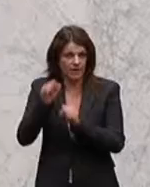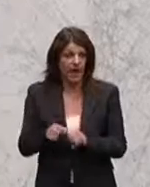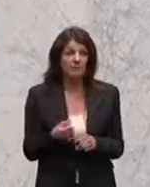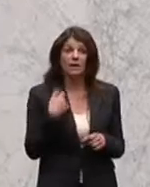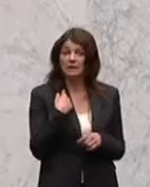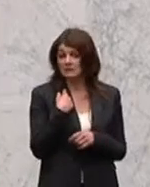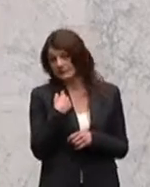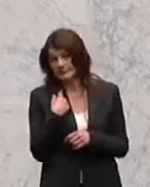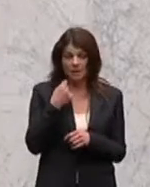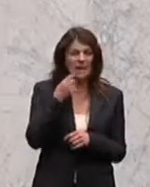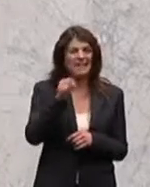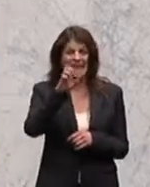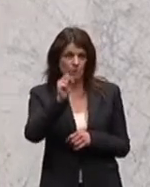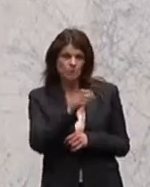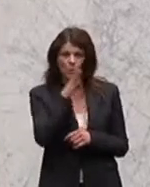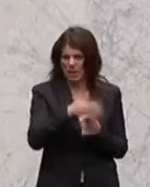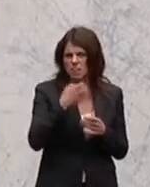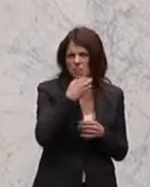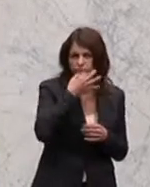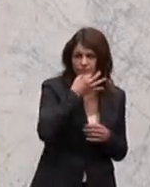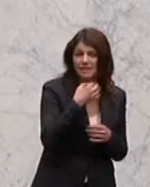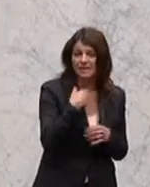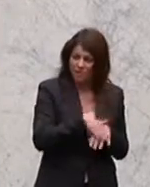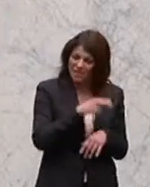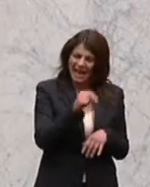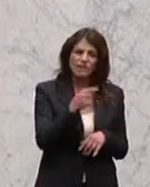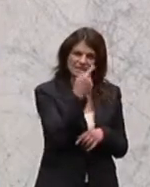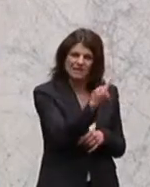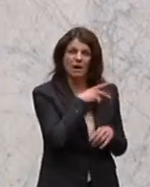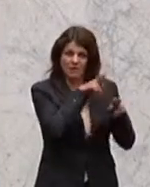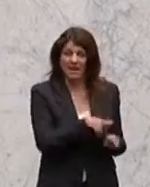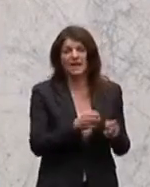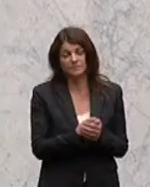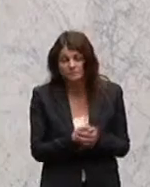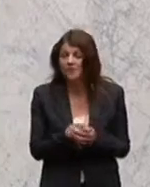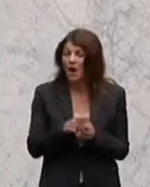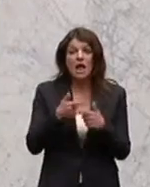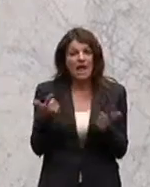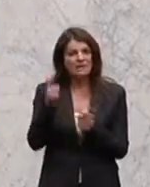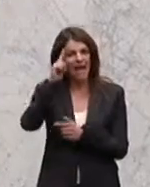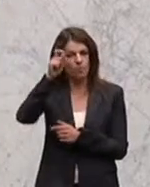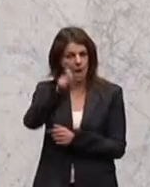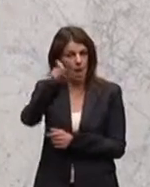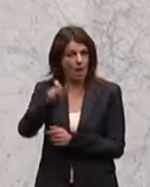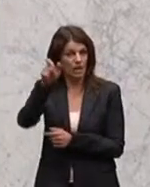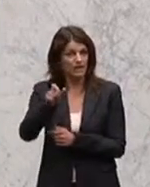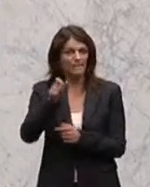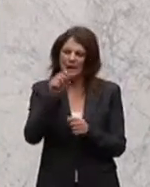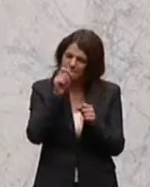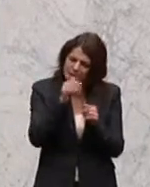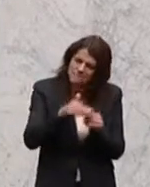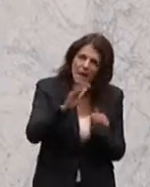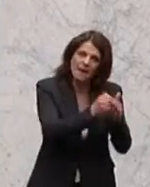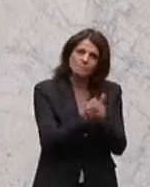-Fraktion, die sie ja vermutlich auch noch äußern wird, hat da recht mit uns, dass hier auch die Landeshauptleute, weil sie selber ein bisschen mehr beitragen hätten